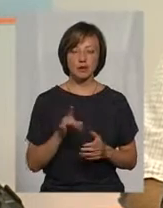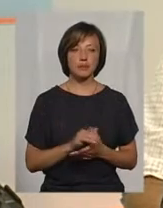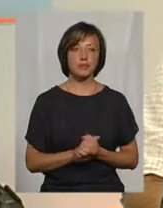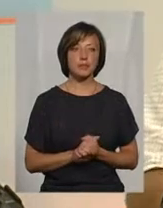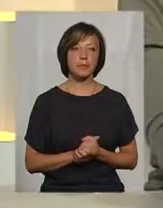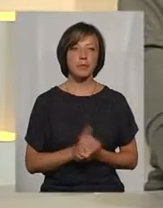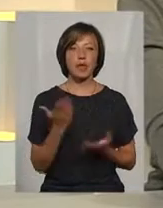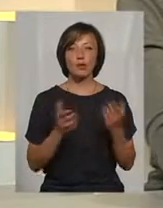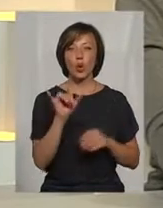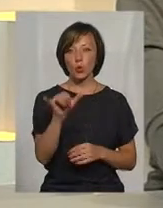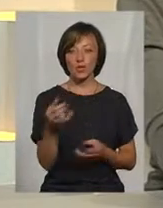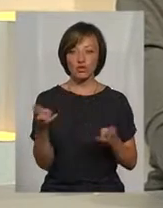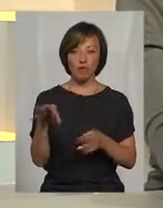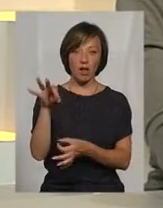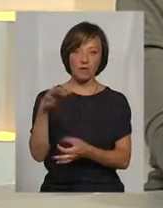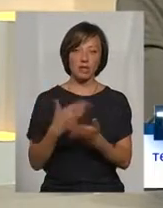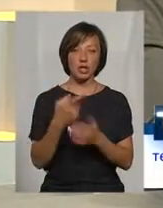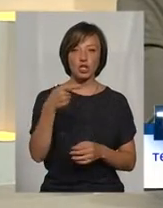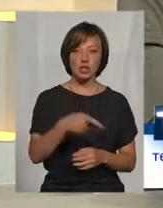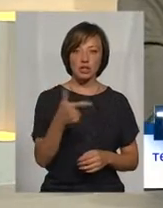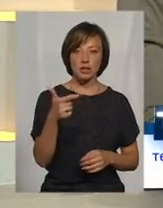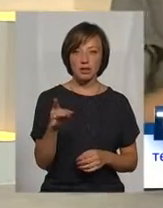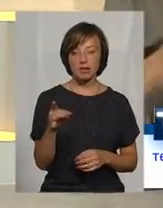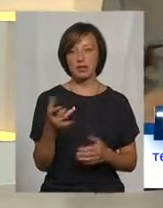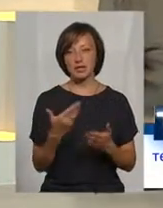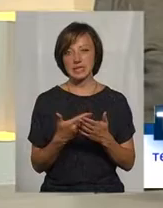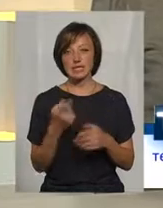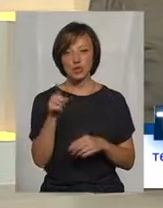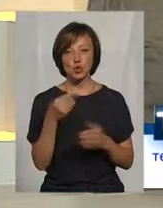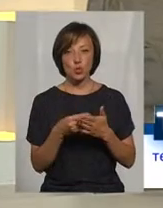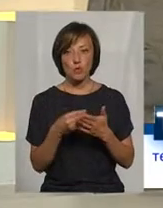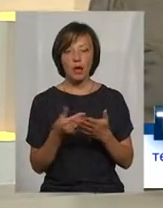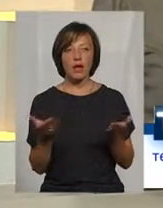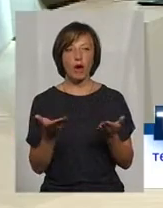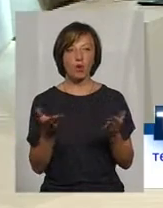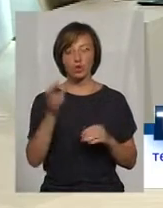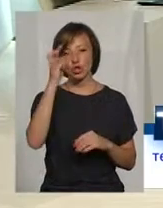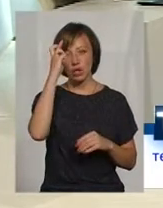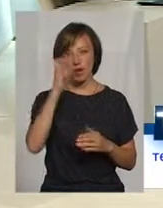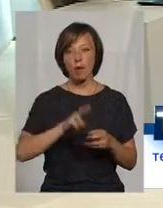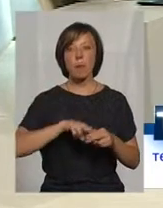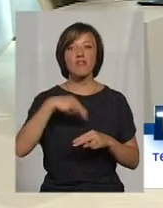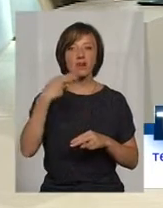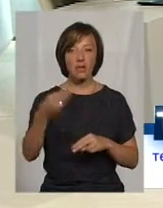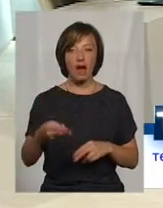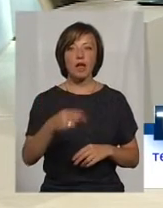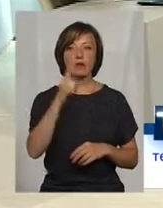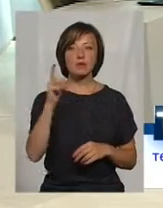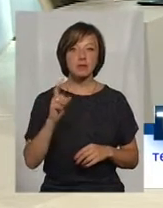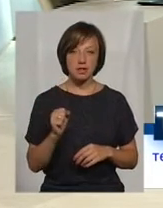Якщо в них є залишки, скажімо так, тисяча гривень. Тобто це та сума, яку держава повертає за